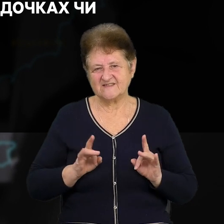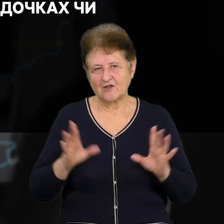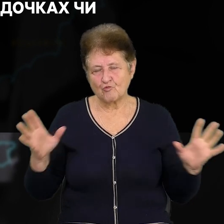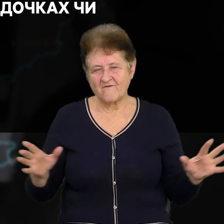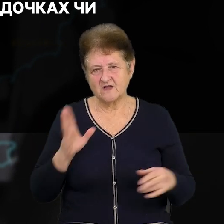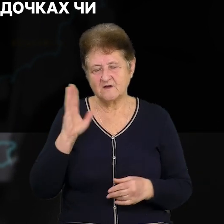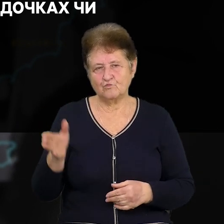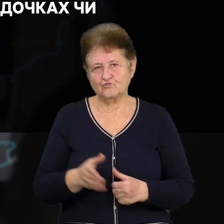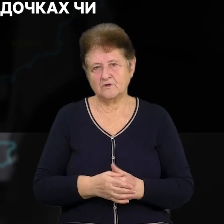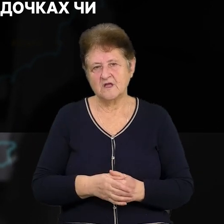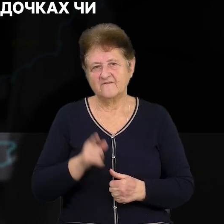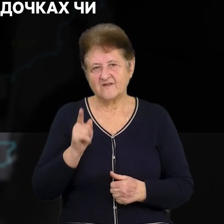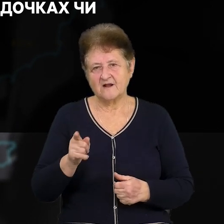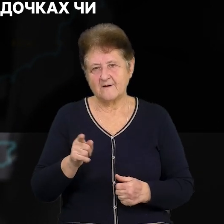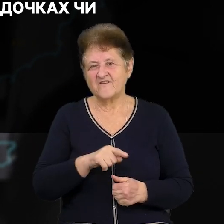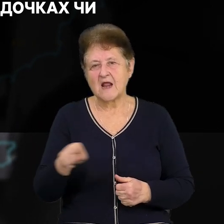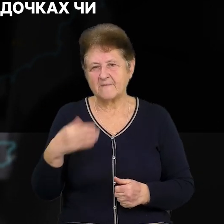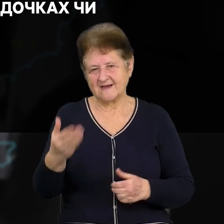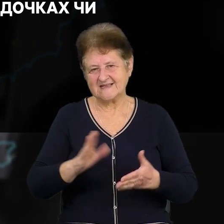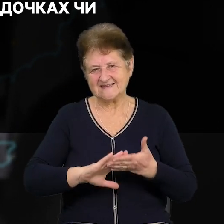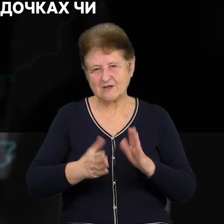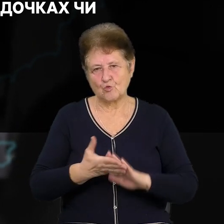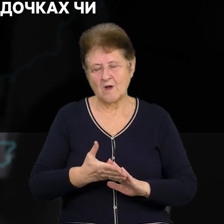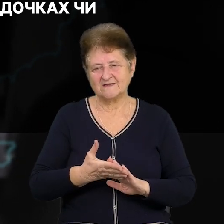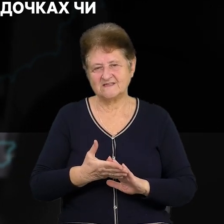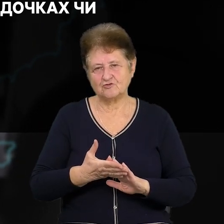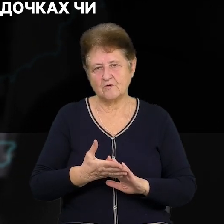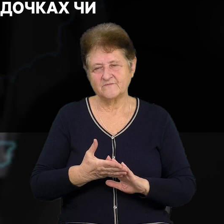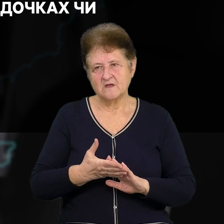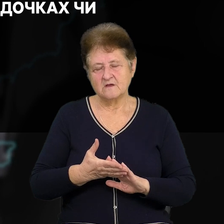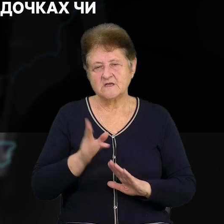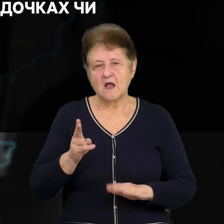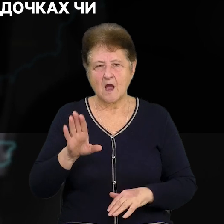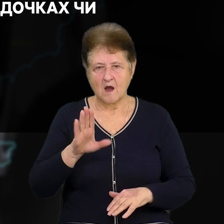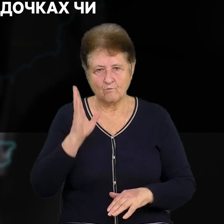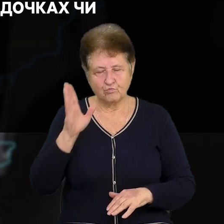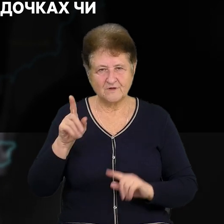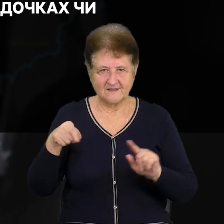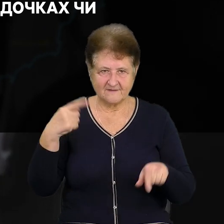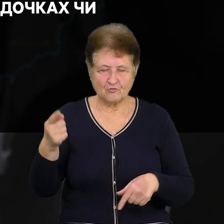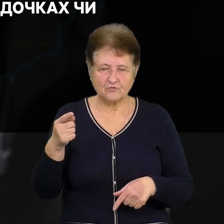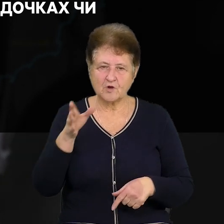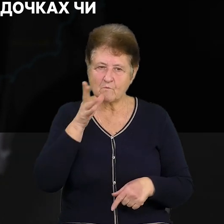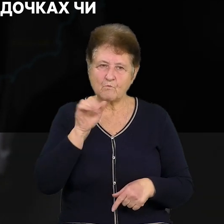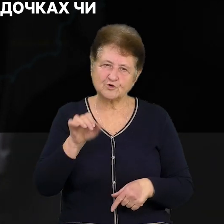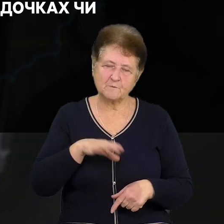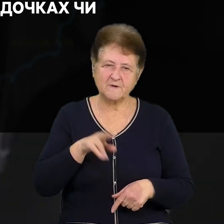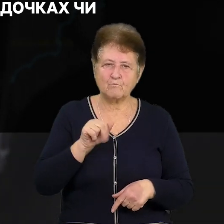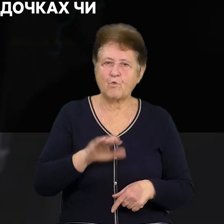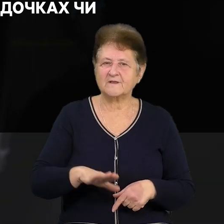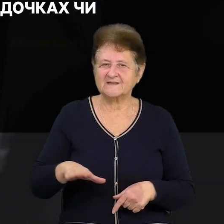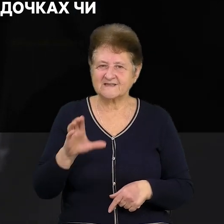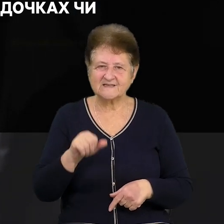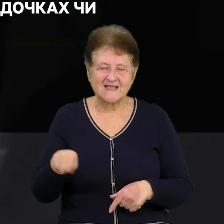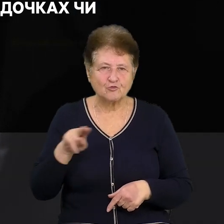цієї ситуації військово-суспільної, яка буде на той момент. Можливо, дитячі по дитячим садочкам, чи по якимось